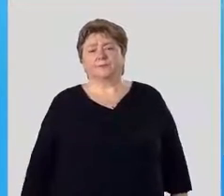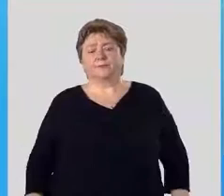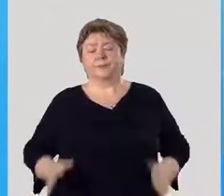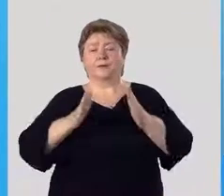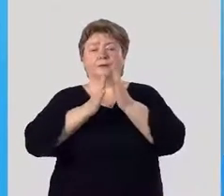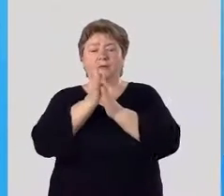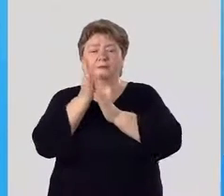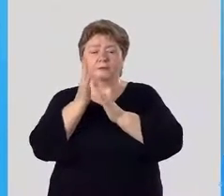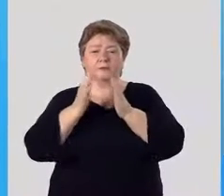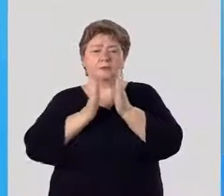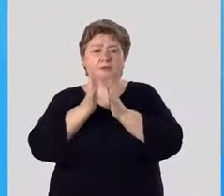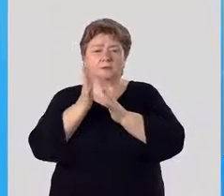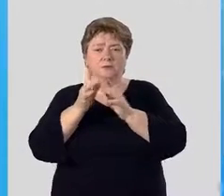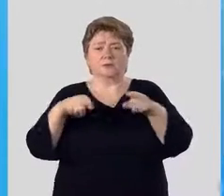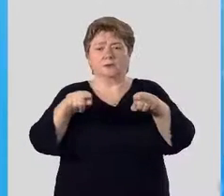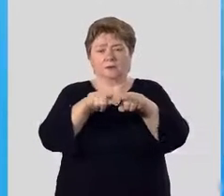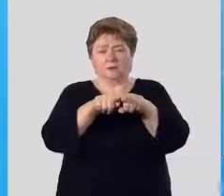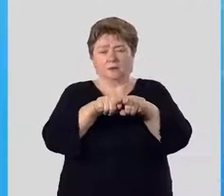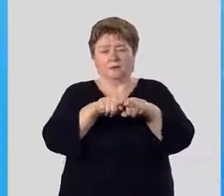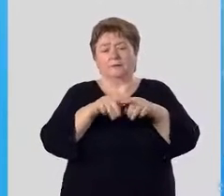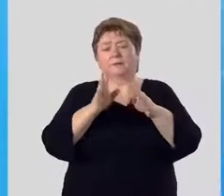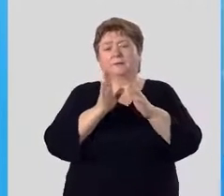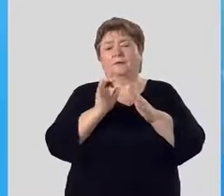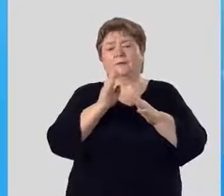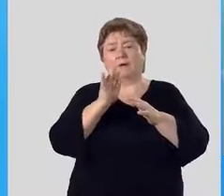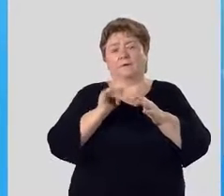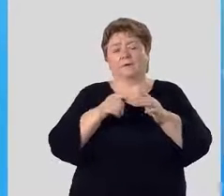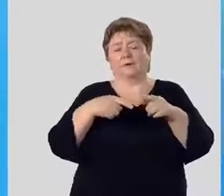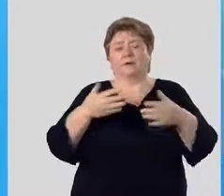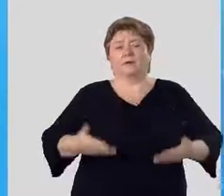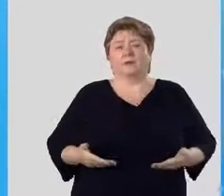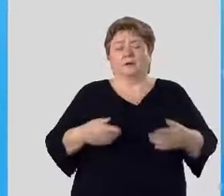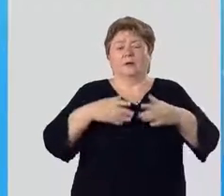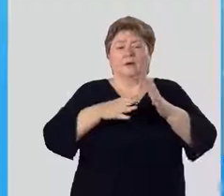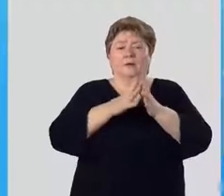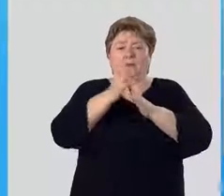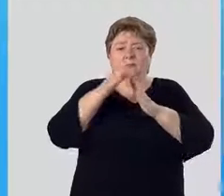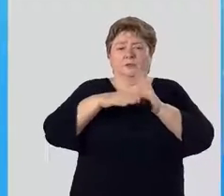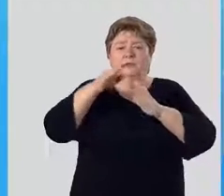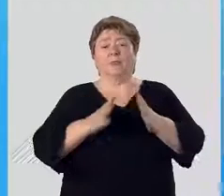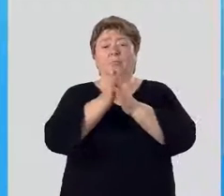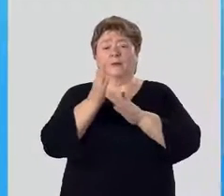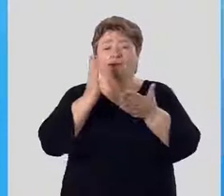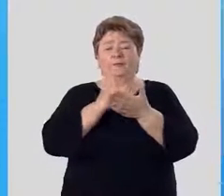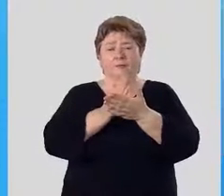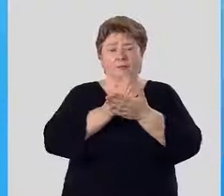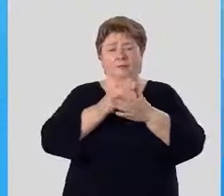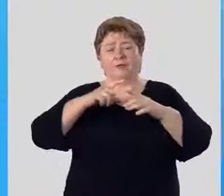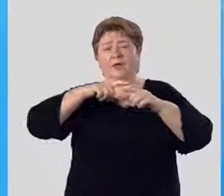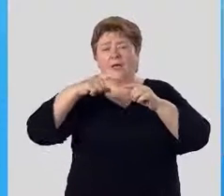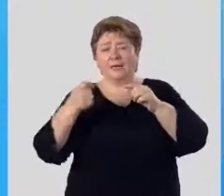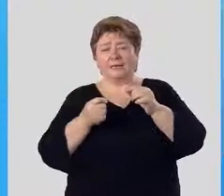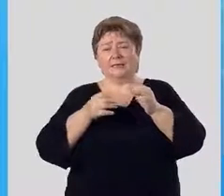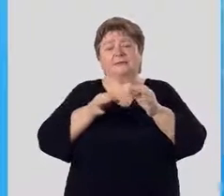Травянистые растения, также травы. Это жизненная форма высших растений. Травы имеют